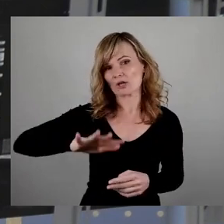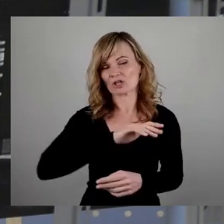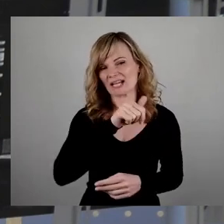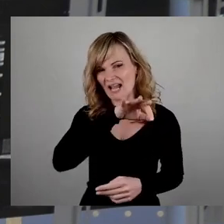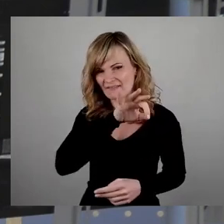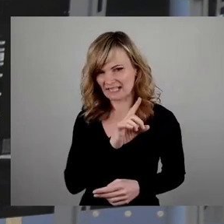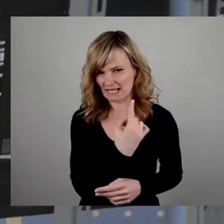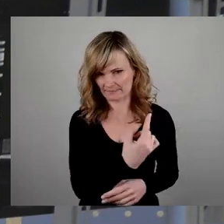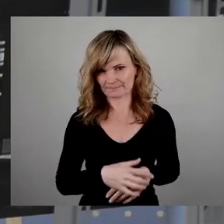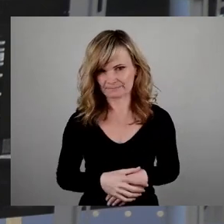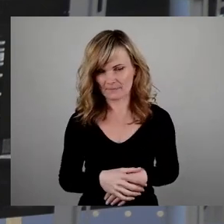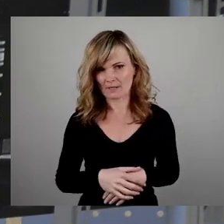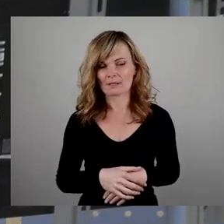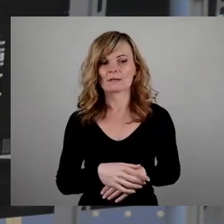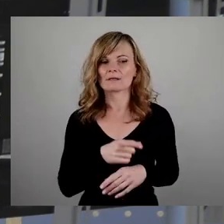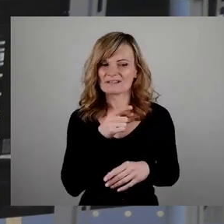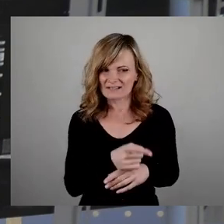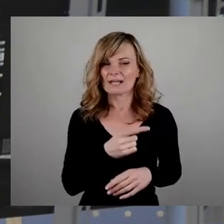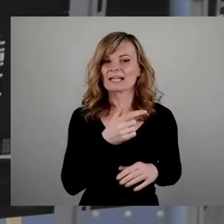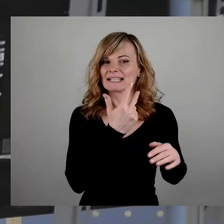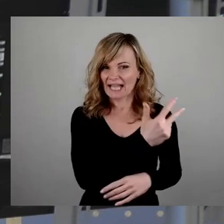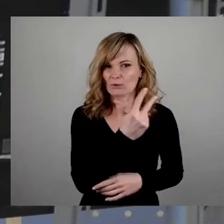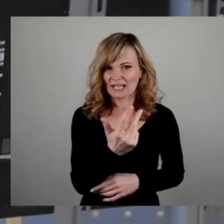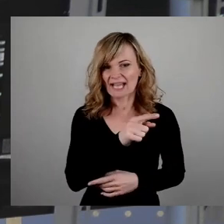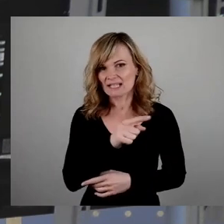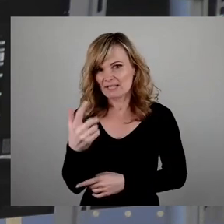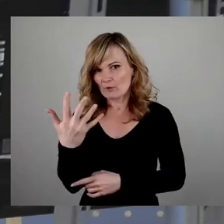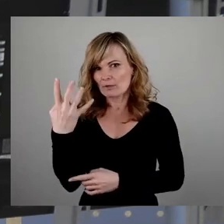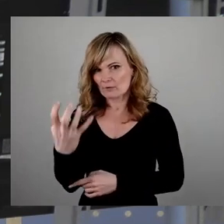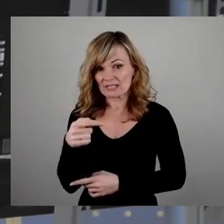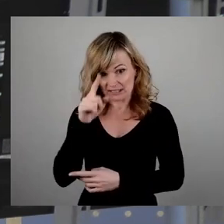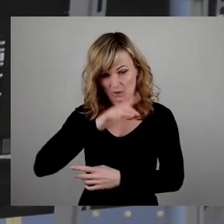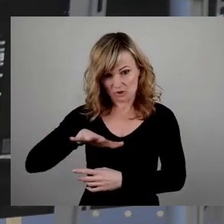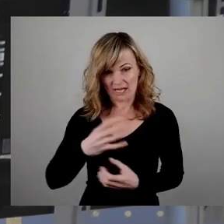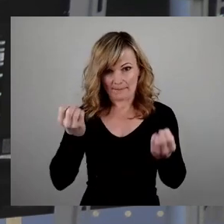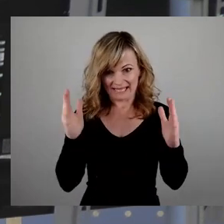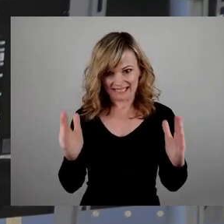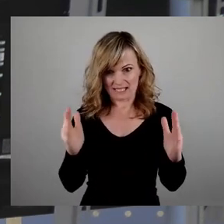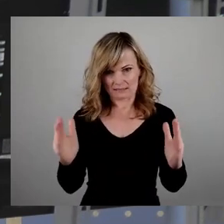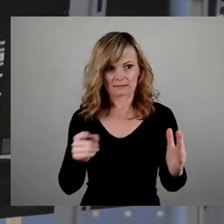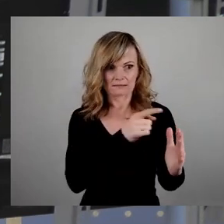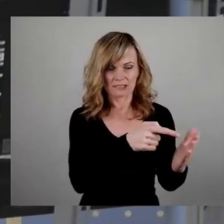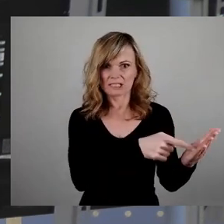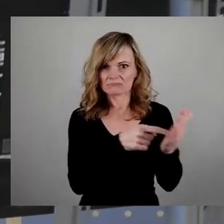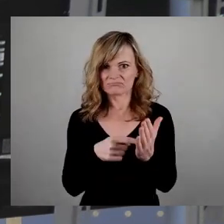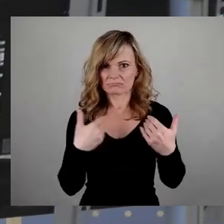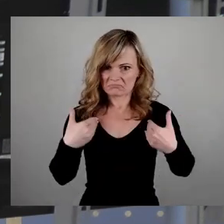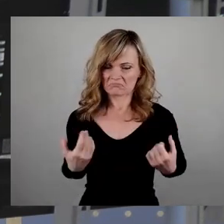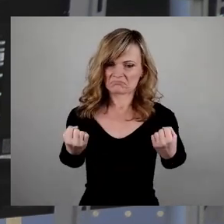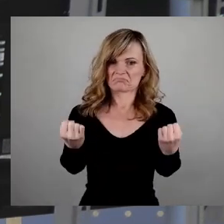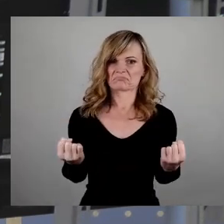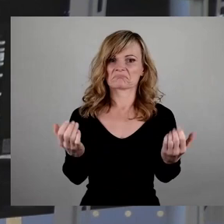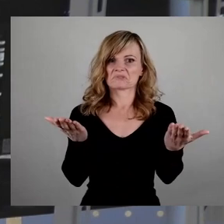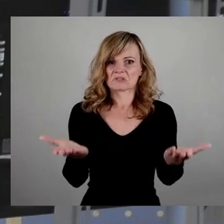was zwischen 1933 und 1945 in Deutschland geschah, repräsentiert. Die deshalb